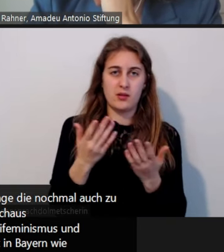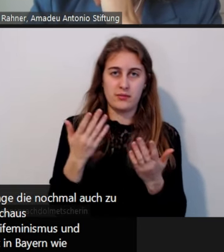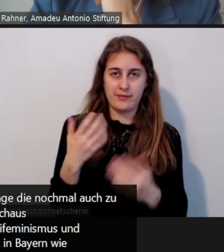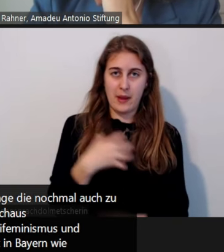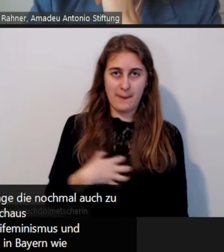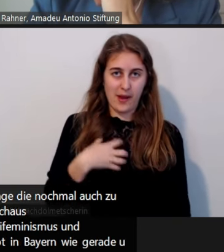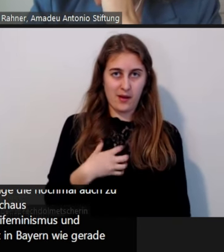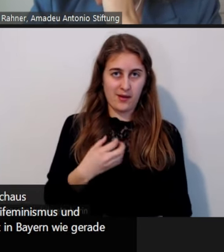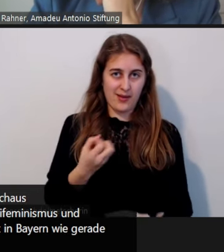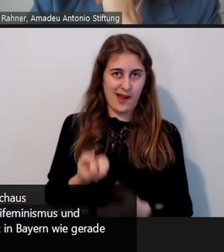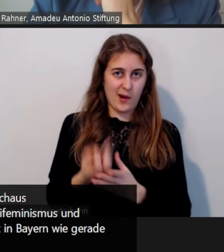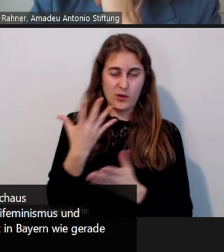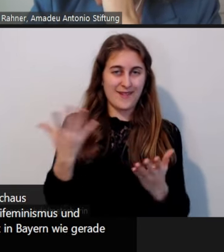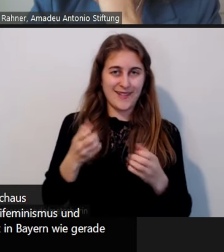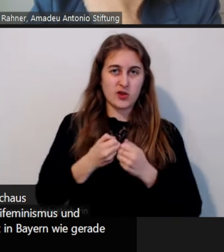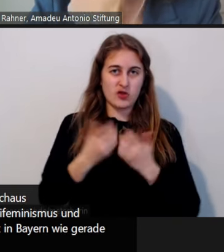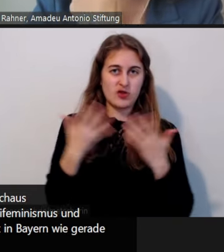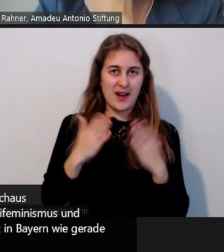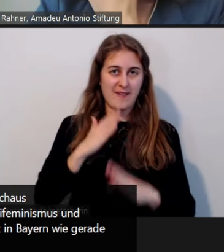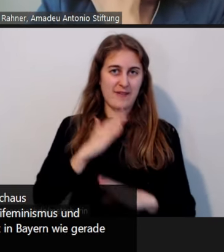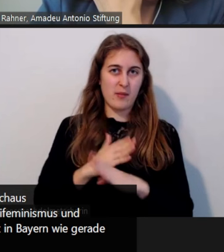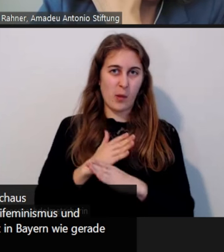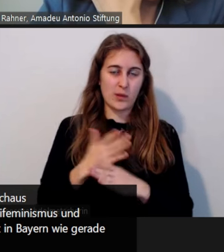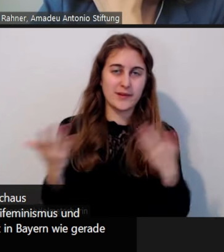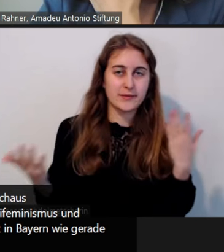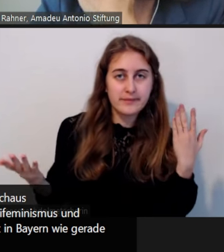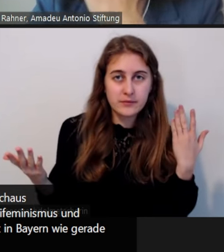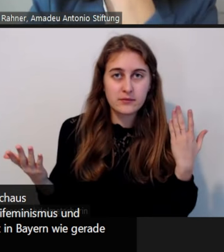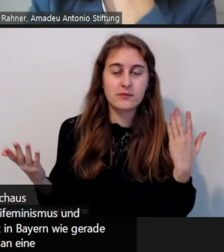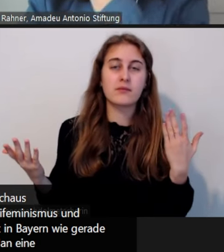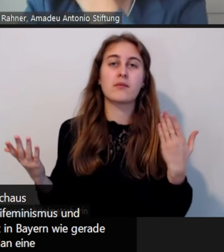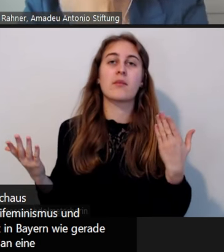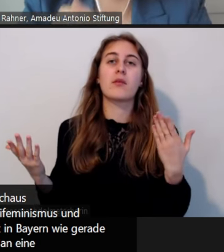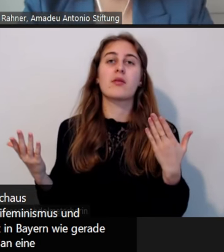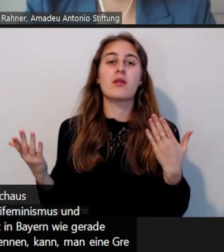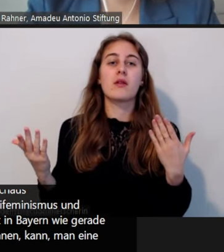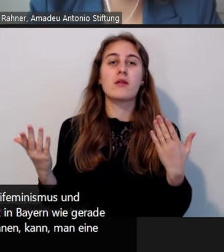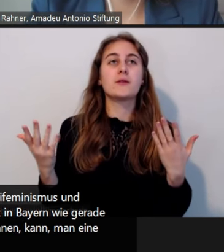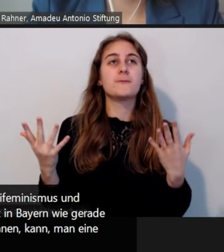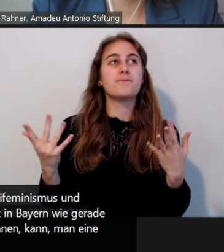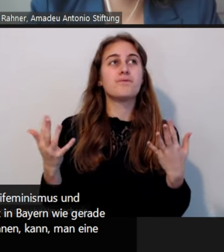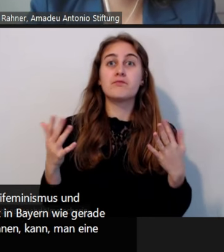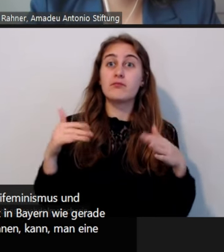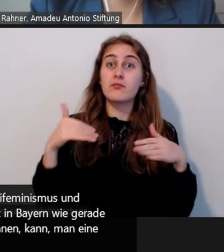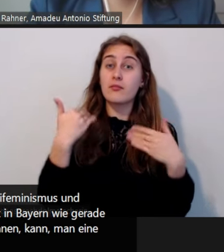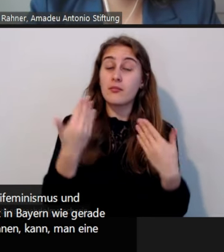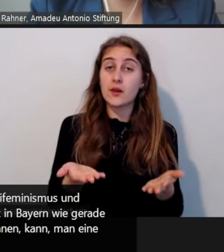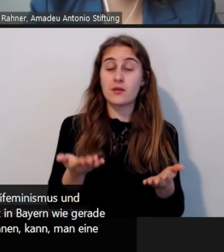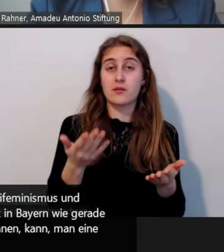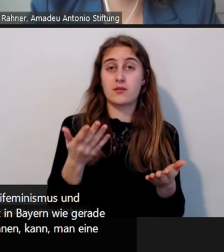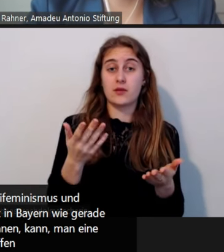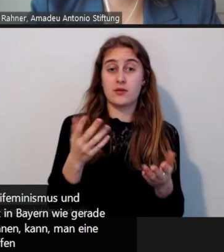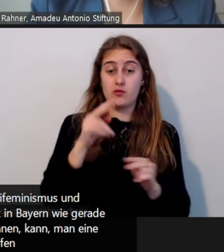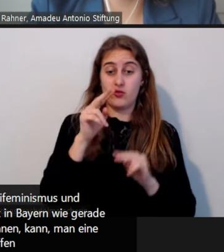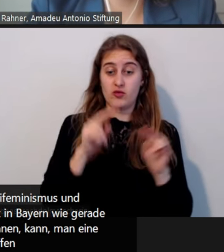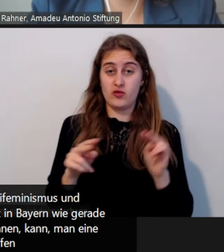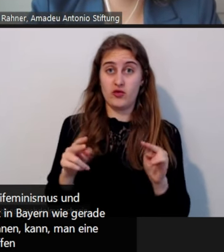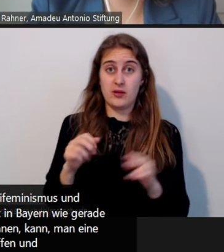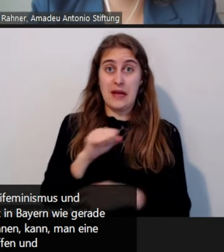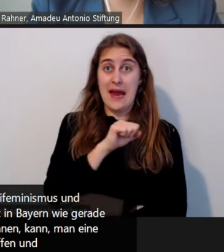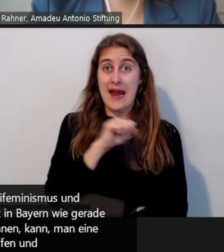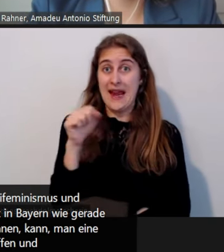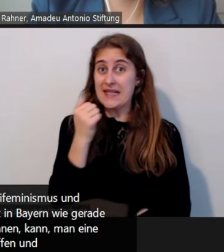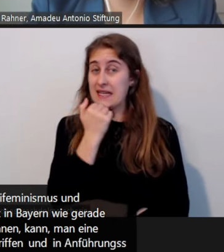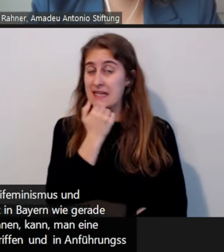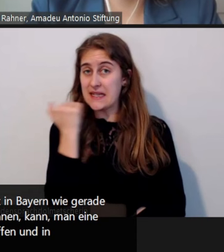gerade und Hessen, um nur aktuellste Beispiele zu nennen, kann man eine Grenze ziehen zwischen rechtsextremen Angriffen und